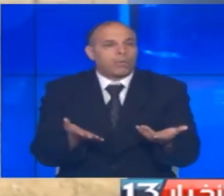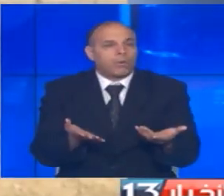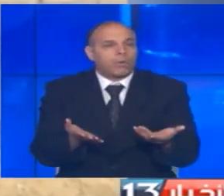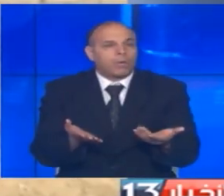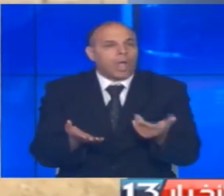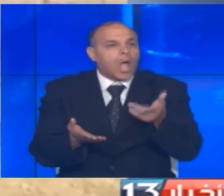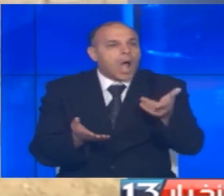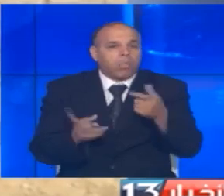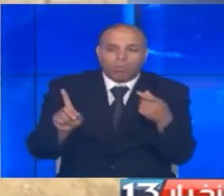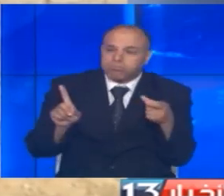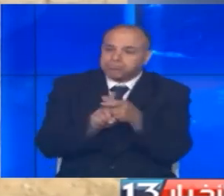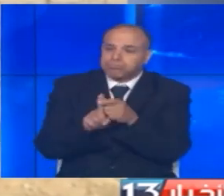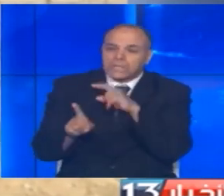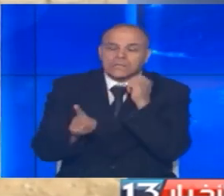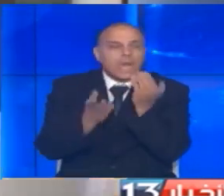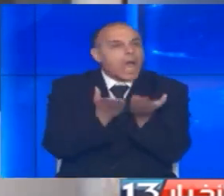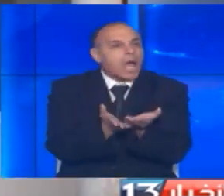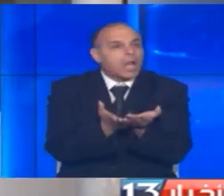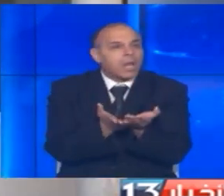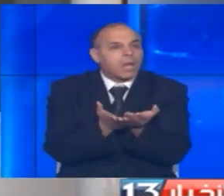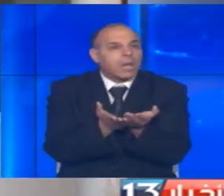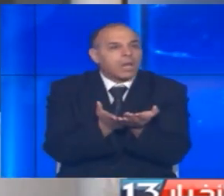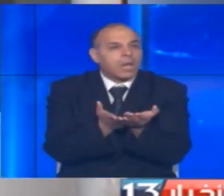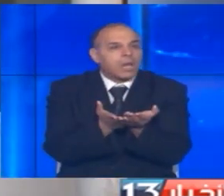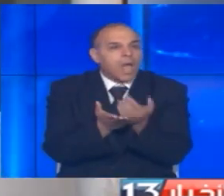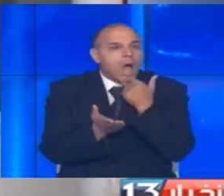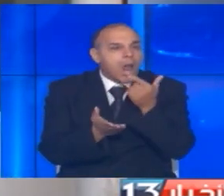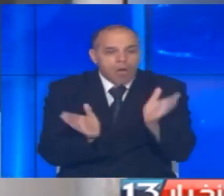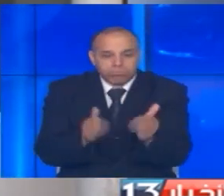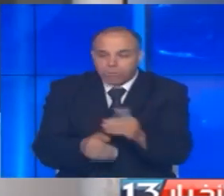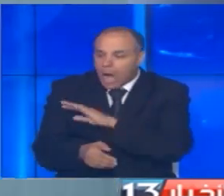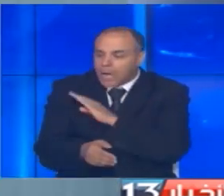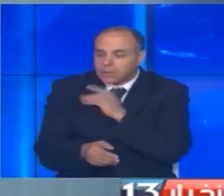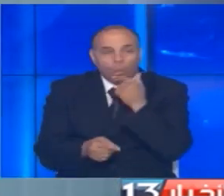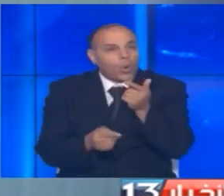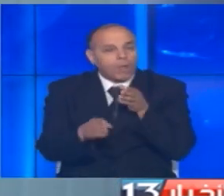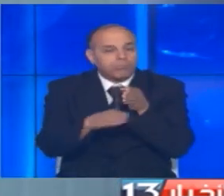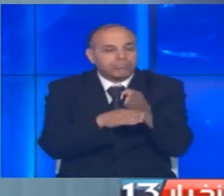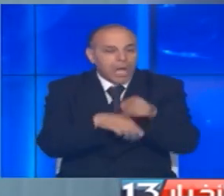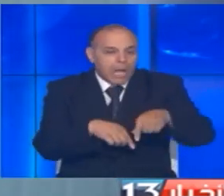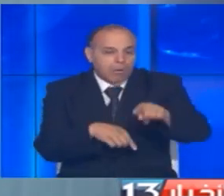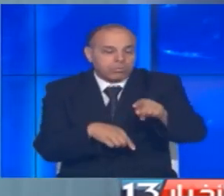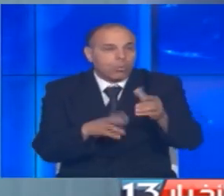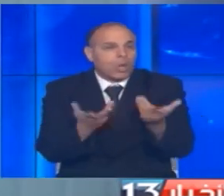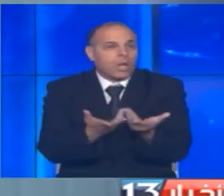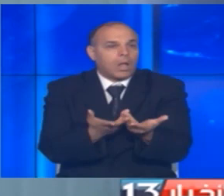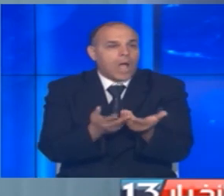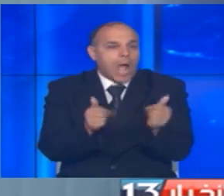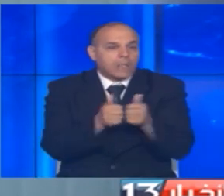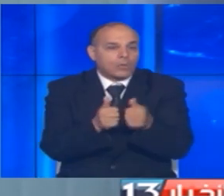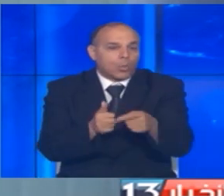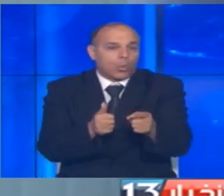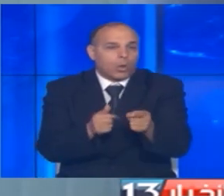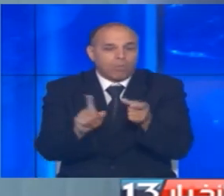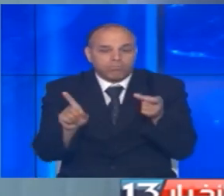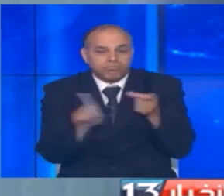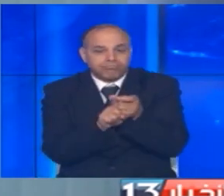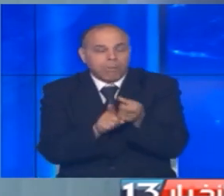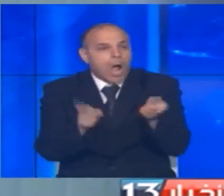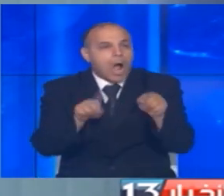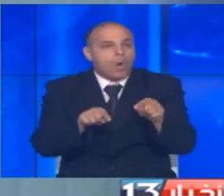جراء الحصار الذي يفرضه المحتل الإسرائيلي على القطاع ويدخل هذه الأيام عامه الحادي عشر حصار